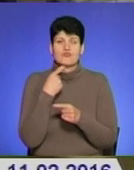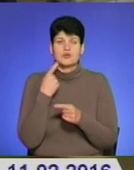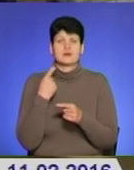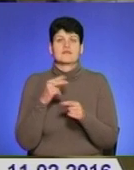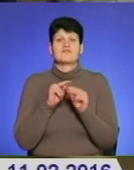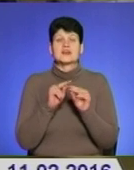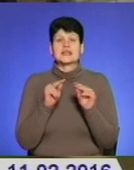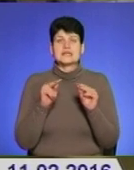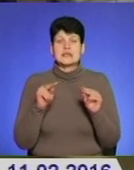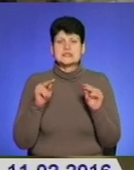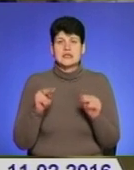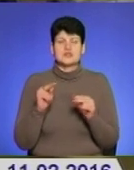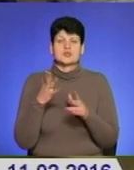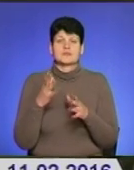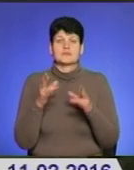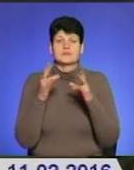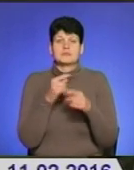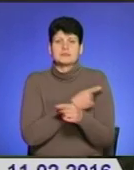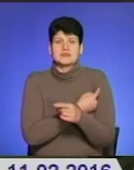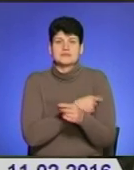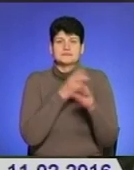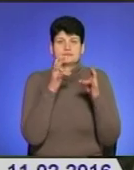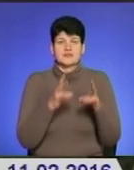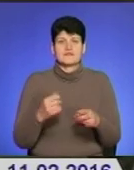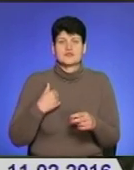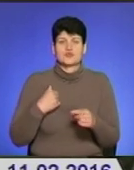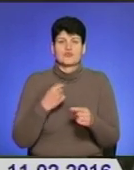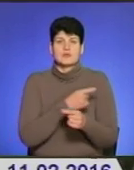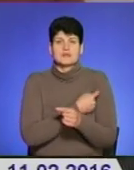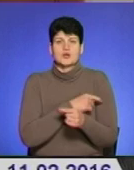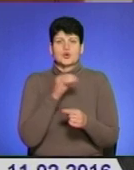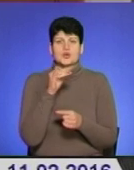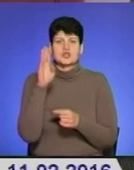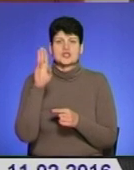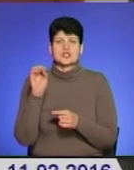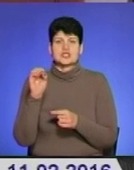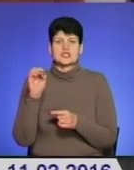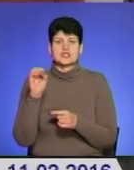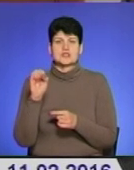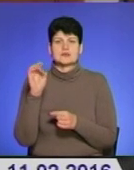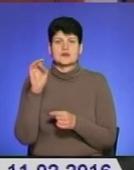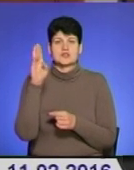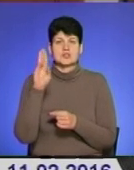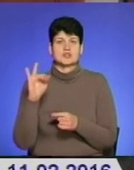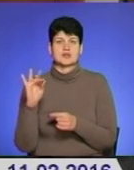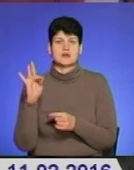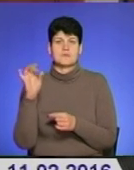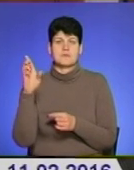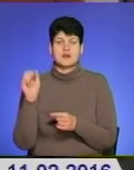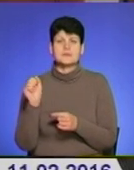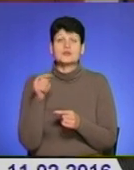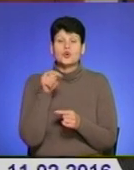викладач кафедри медицини, катастроф і військової медицини Юрій Щирба. Для того, щоб рятуватися, потрібно знати